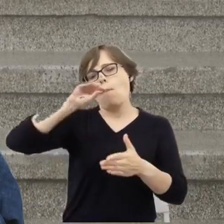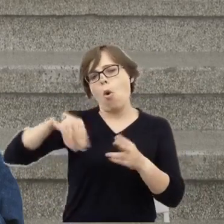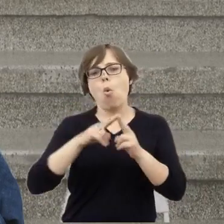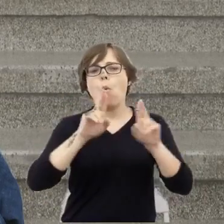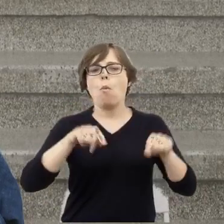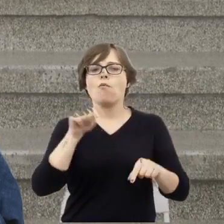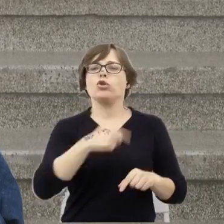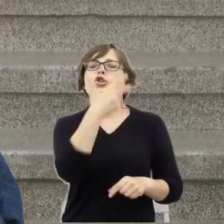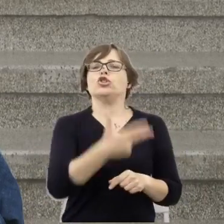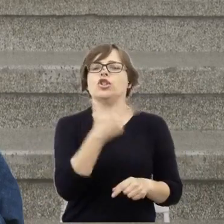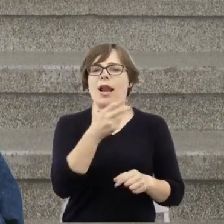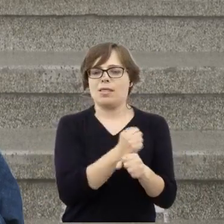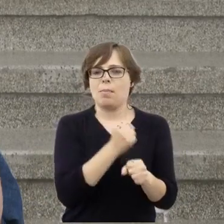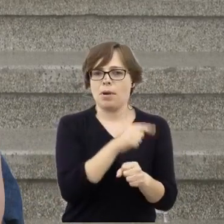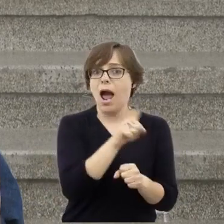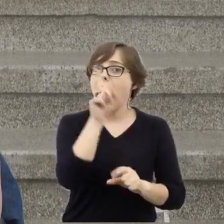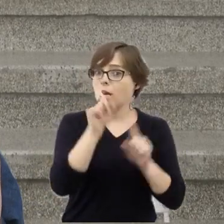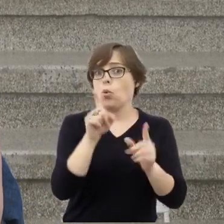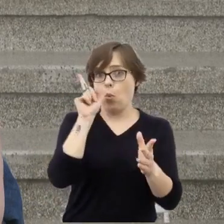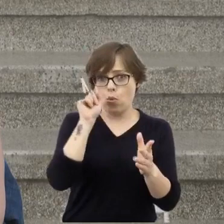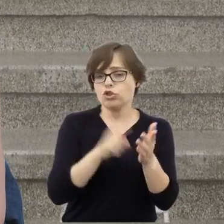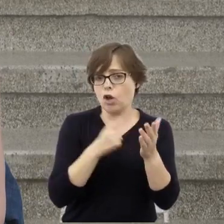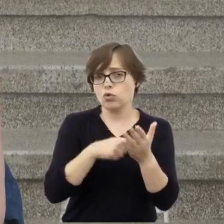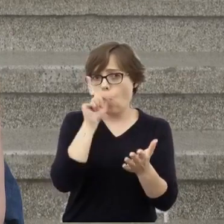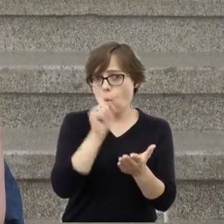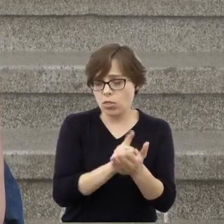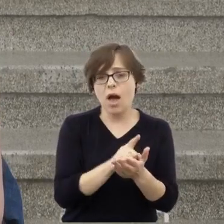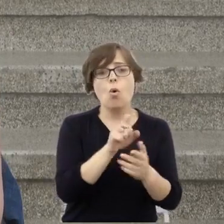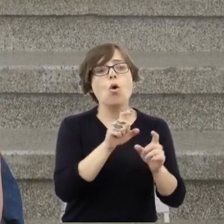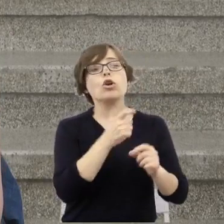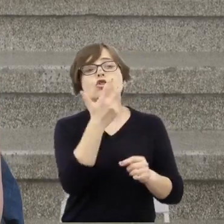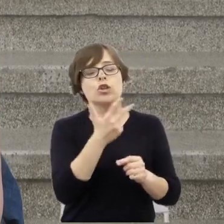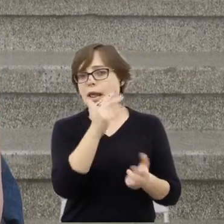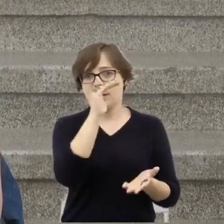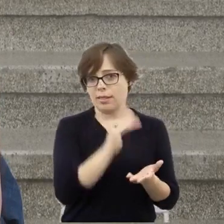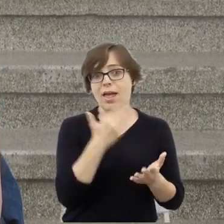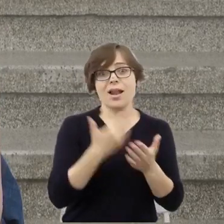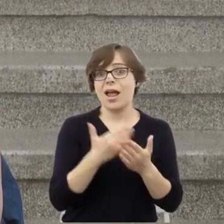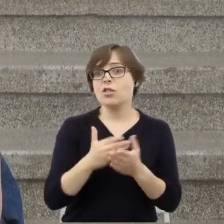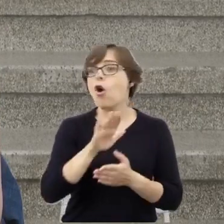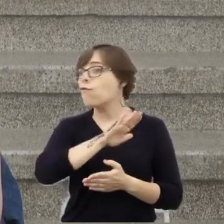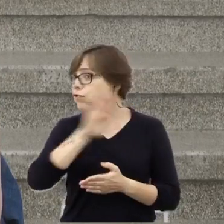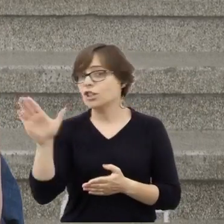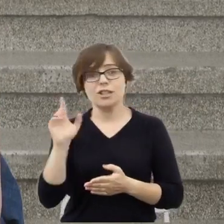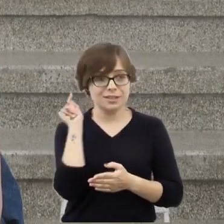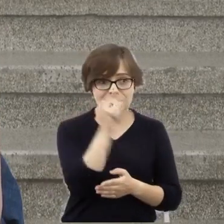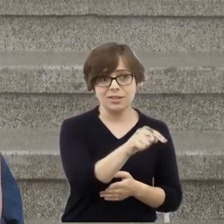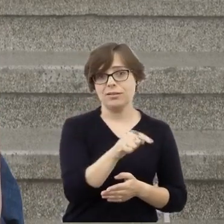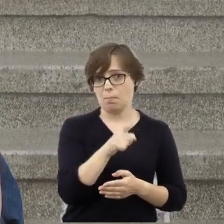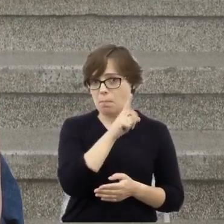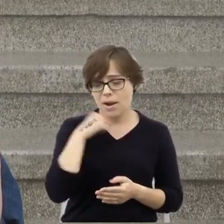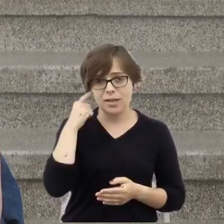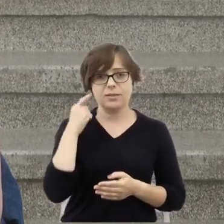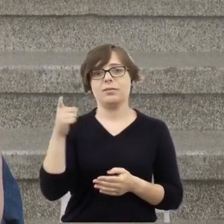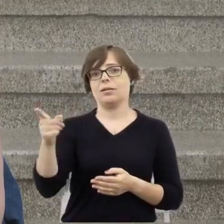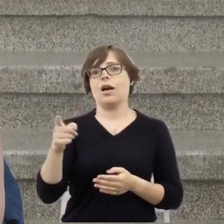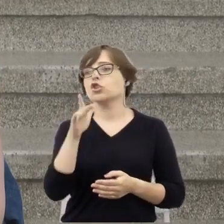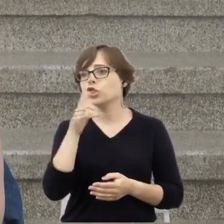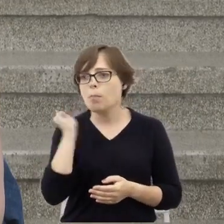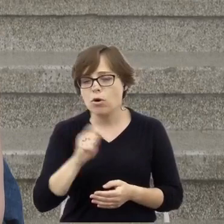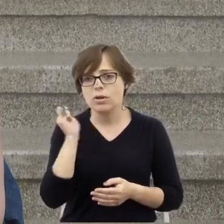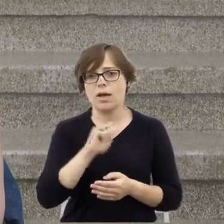udawało się ten okres skrócić. W związku z tym do milicji szli wszyscy. Szli mordercy Żydów, szli ludzie z NSZ-u,